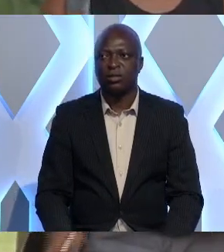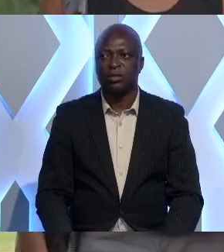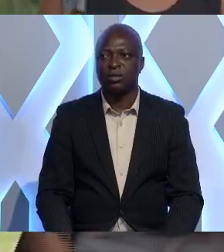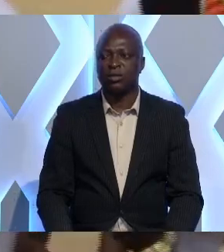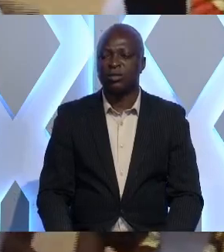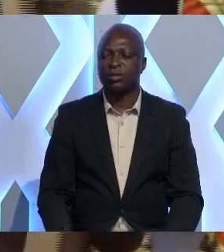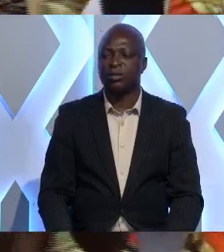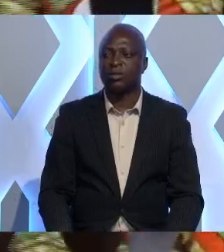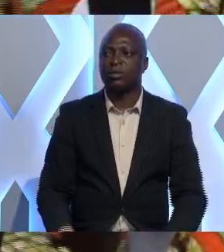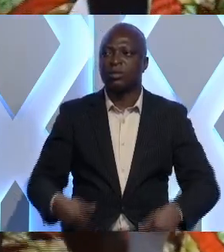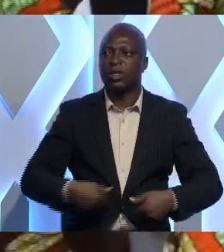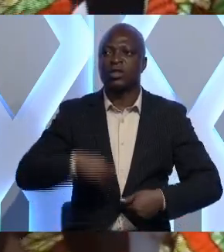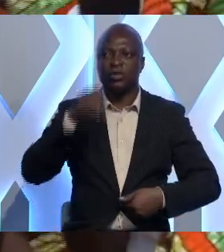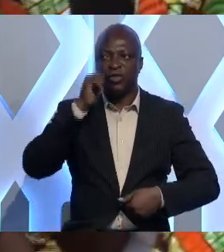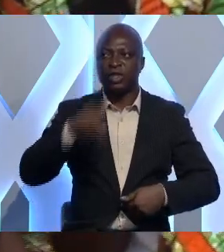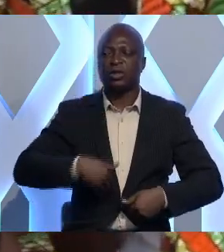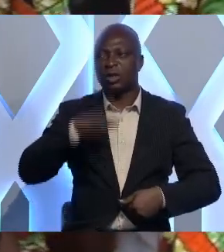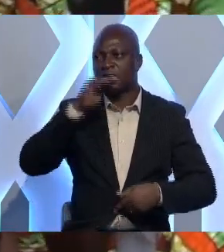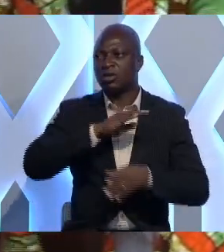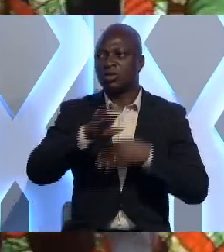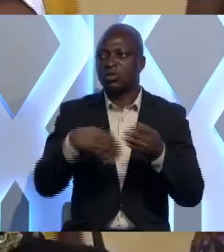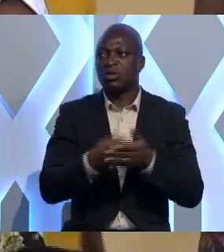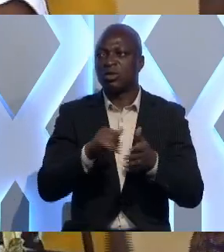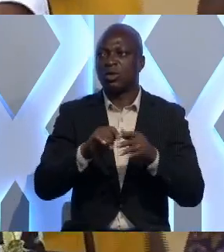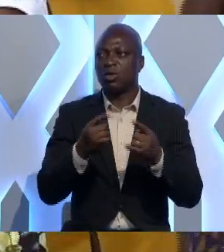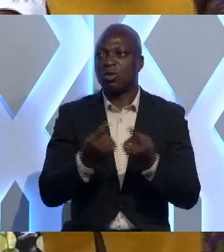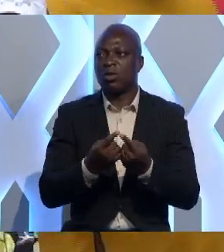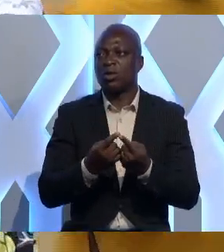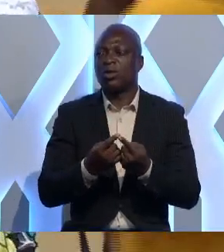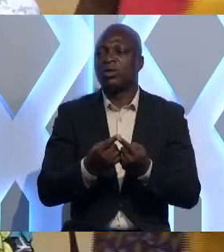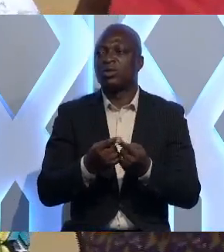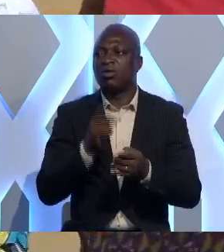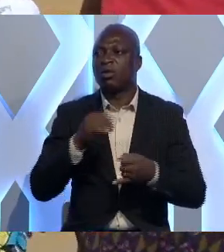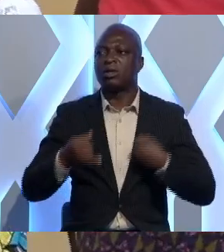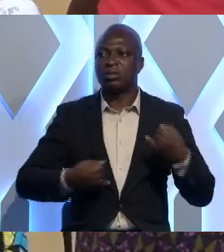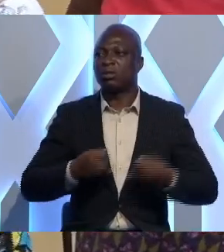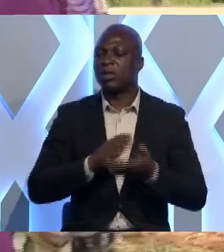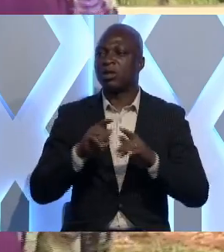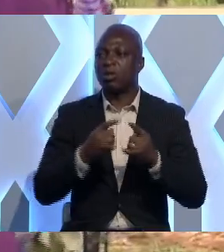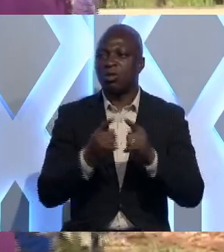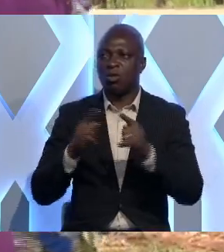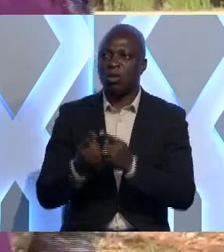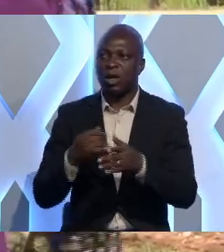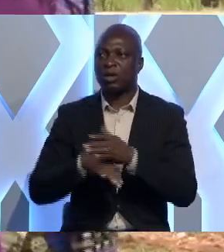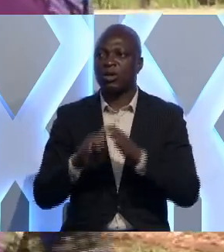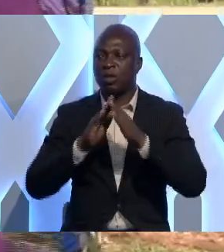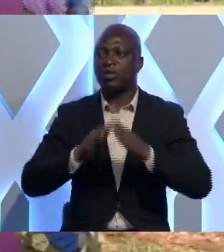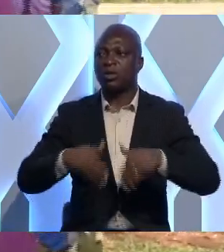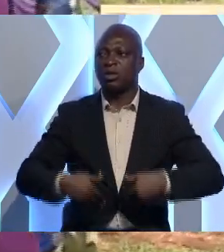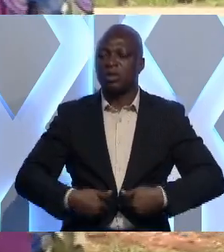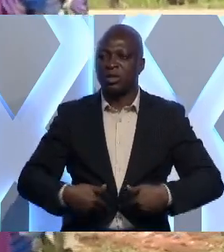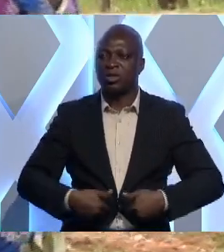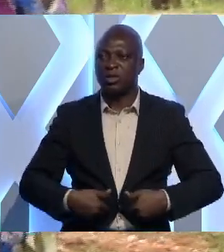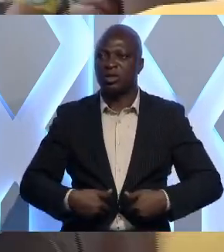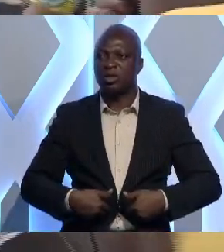Deux jeunes filles et jeunes garçons, tous dans la prime jeunesse, se trouvent éparpillés en petits groupes à l'intérieur de la maison des jeunes d'Amanda